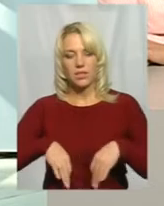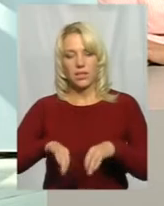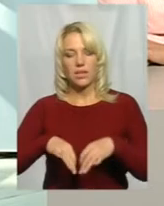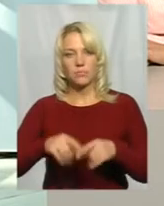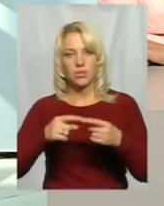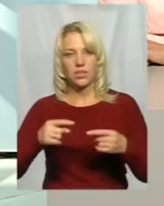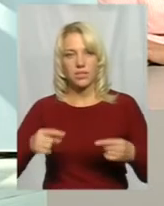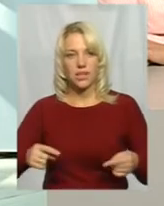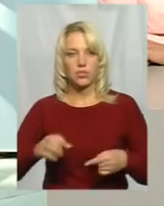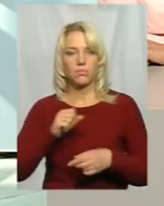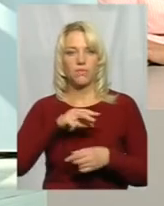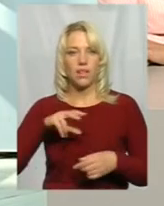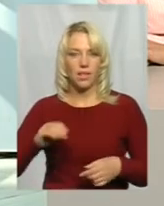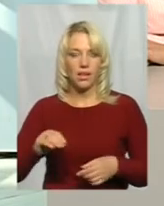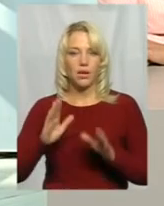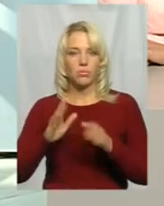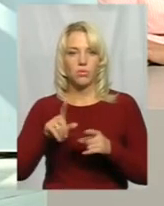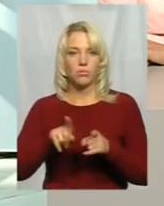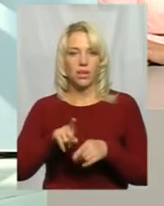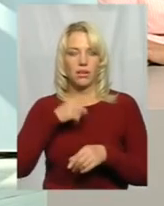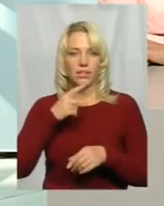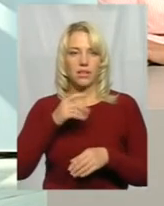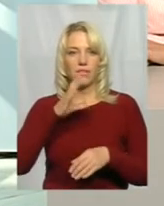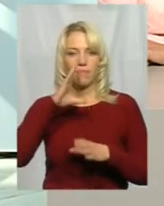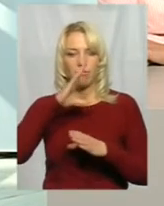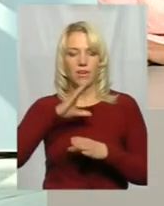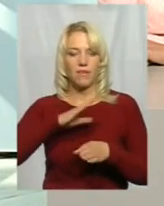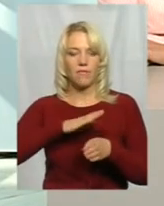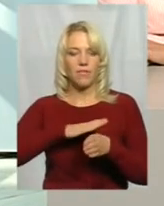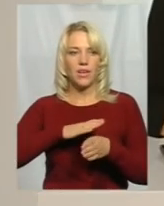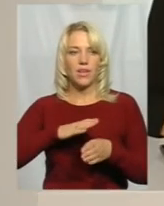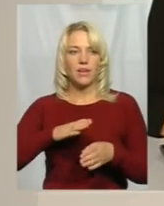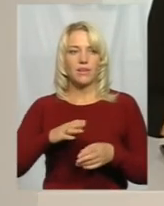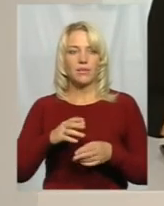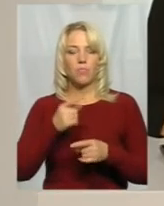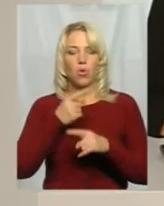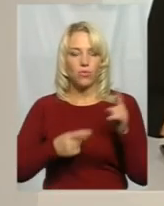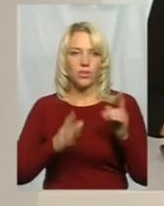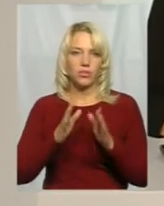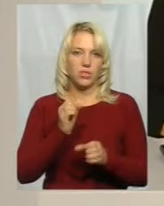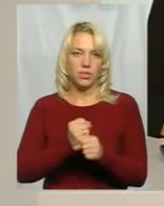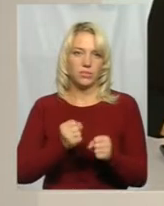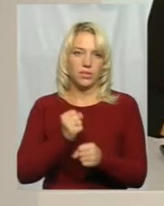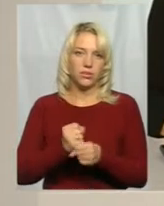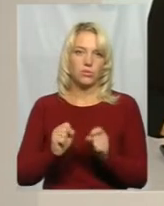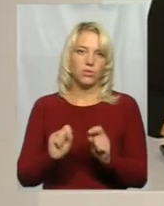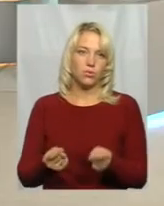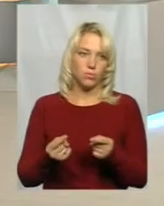засобів, але, будемо так казати, в правному, робочому стані близько половини. Тому